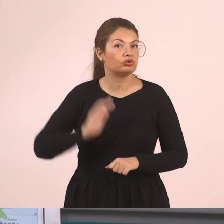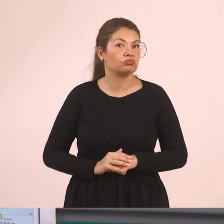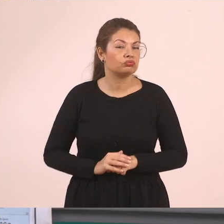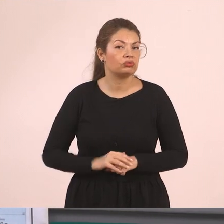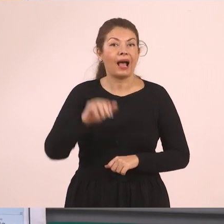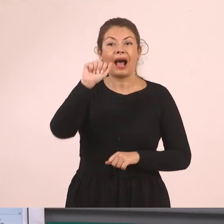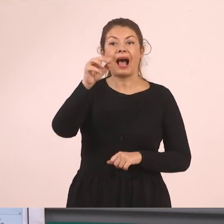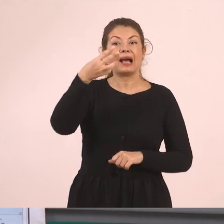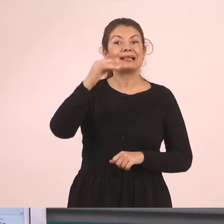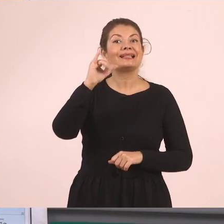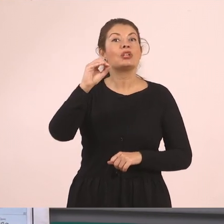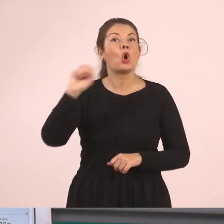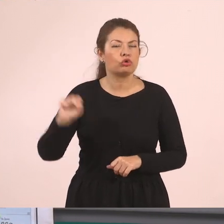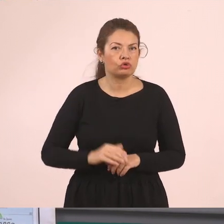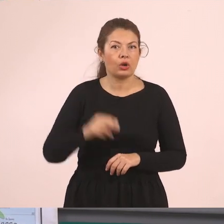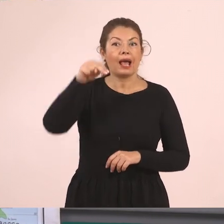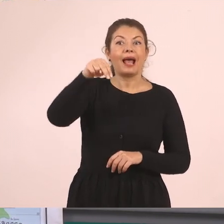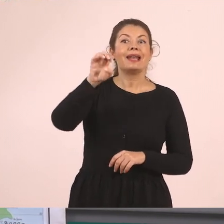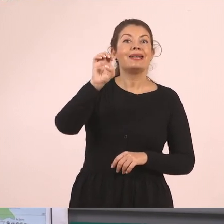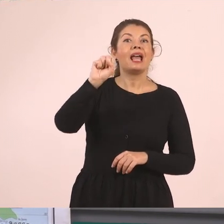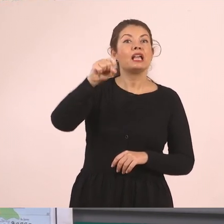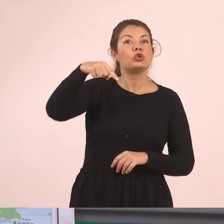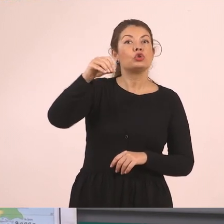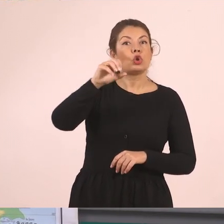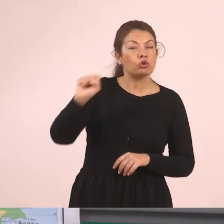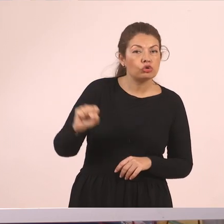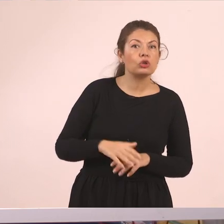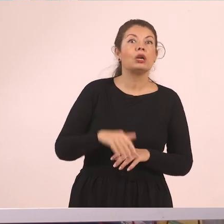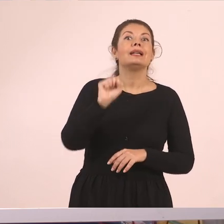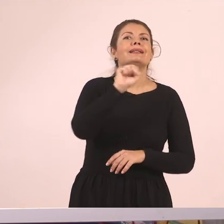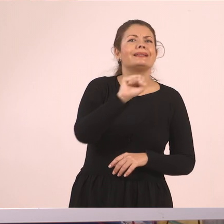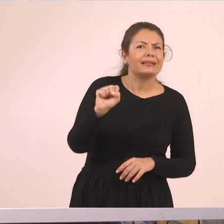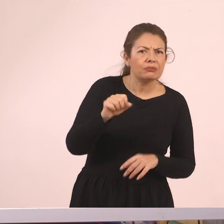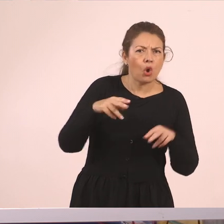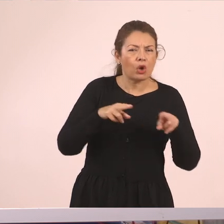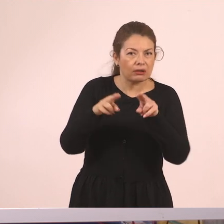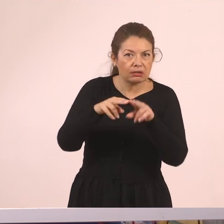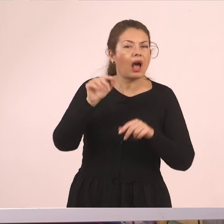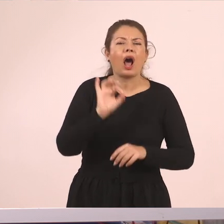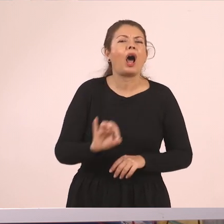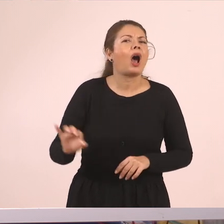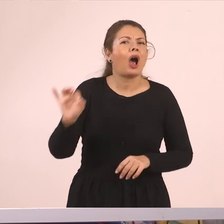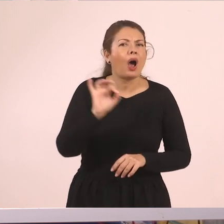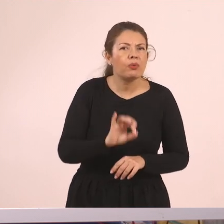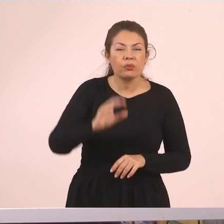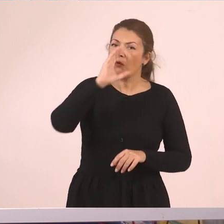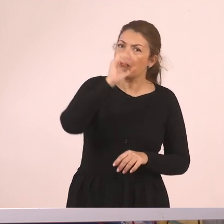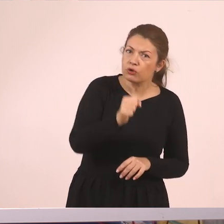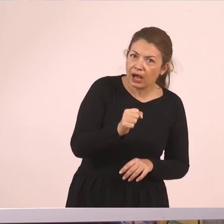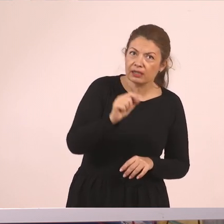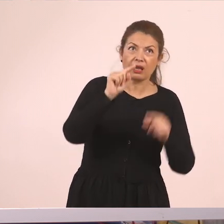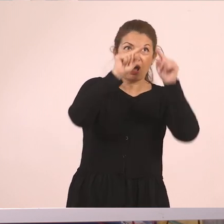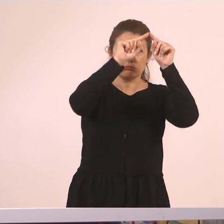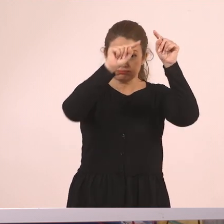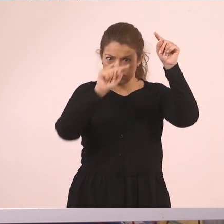Αξιός, Νέστος, Στριμώνας, πηγάζουν από τις γειτονικές μας χώρες, Βουλγαρία,